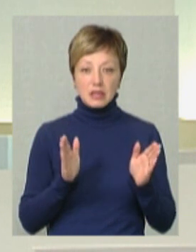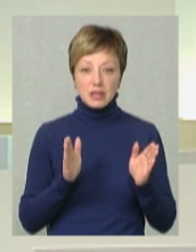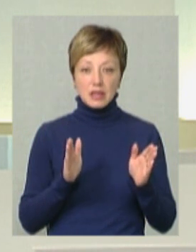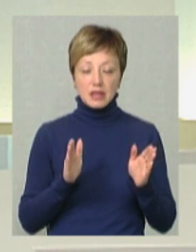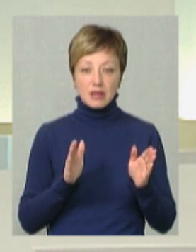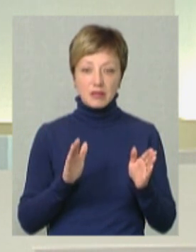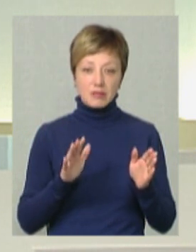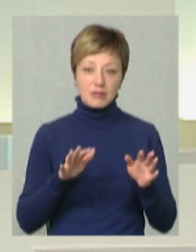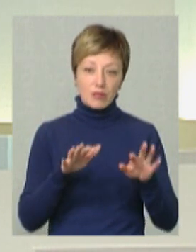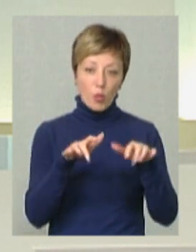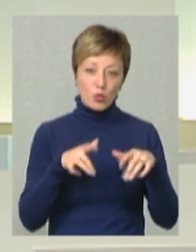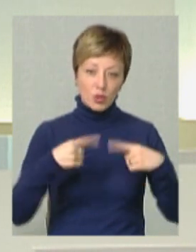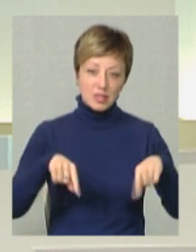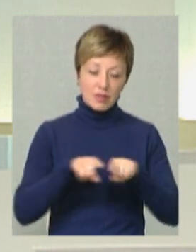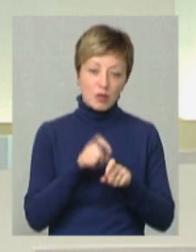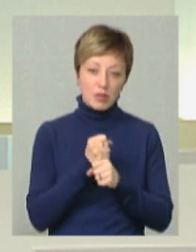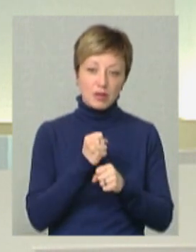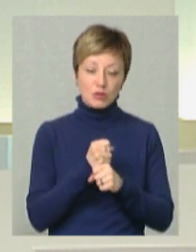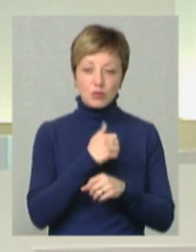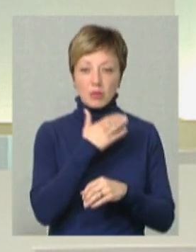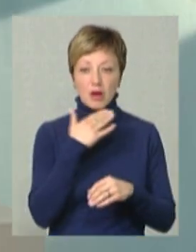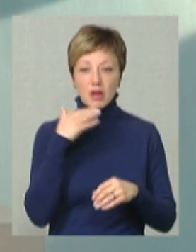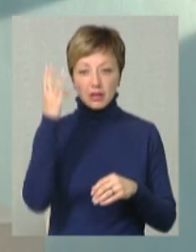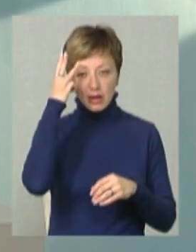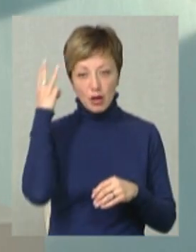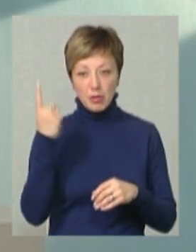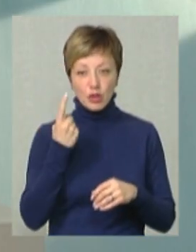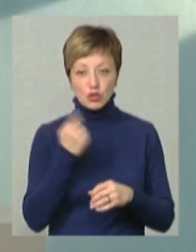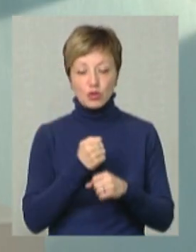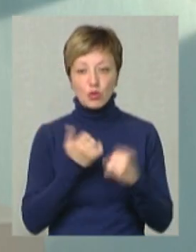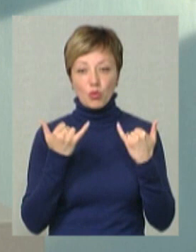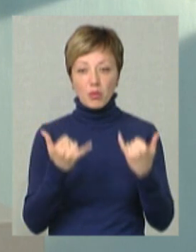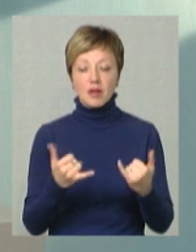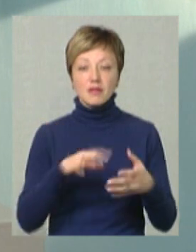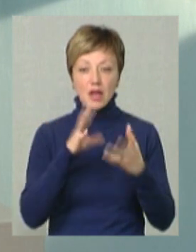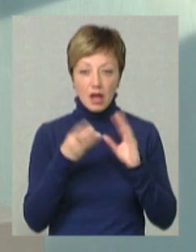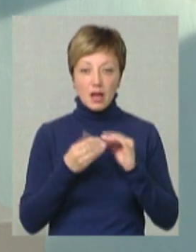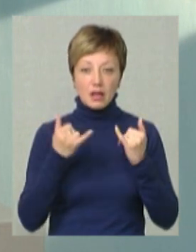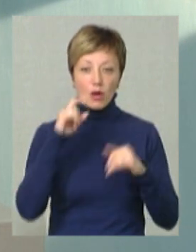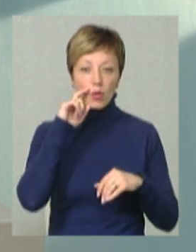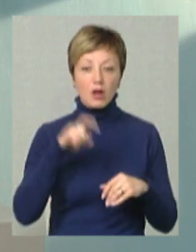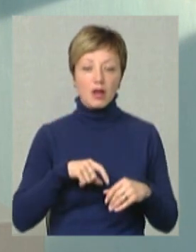ІТ-сфері. Там багато чого роблять для Хмельниччини і взагалі для України.